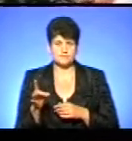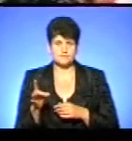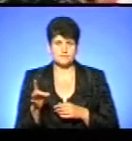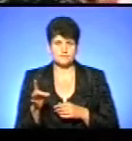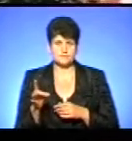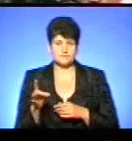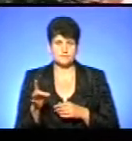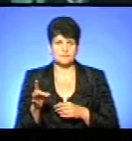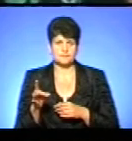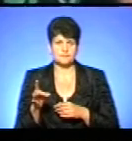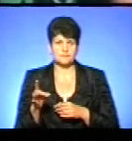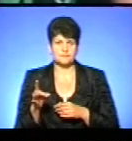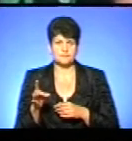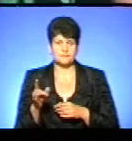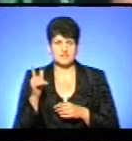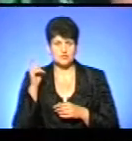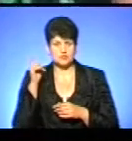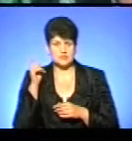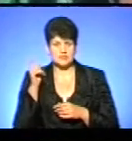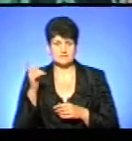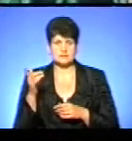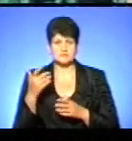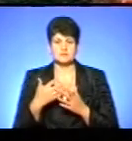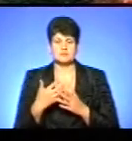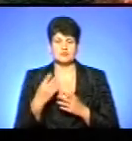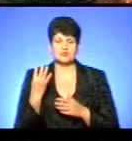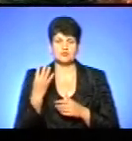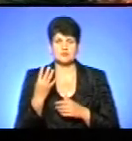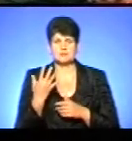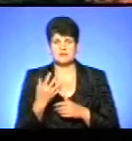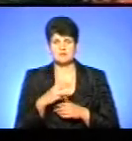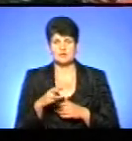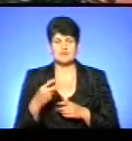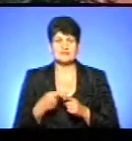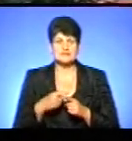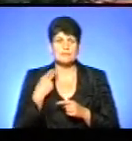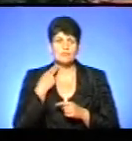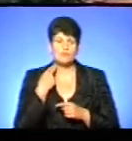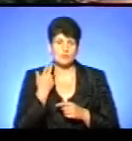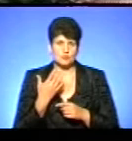Чортківський, це близько 4-5 мільйонів заборгованість.